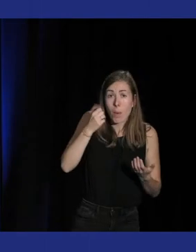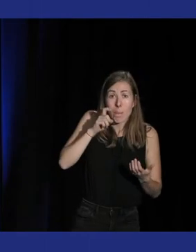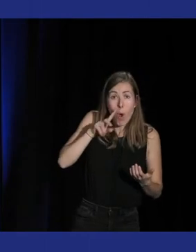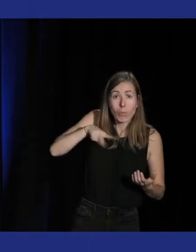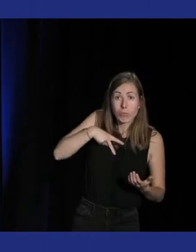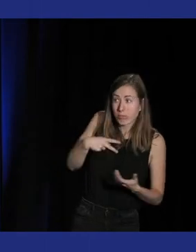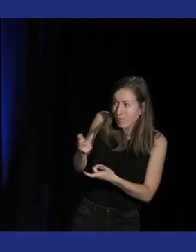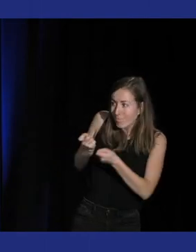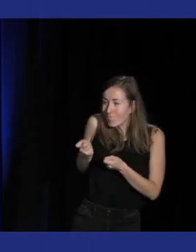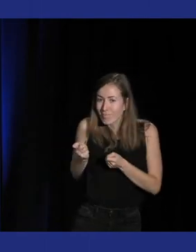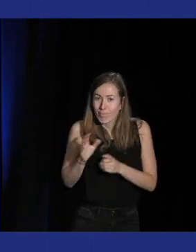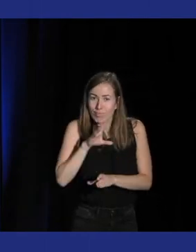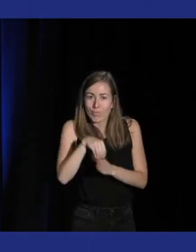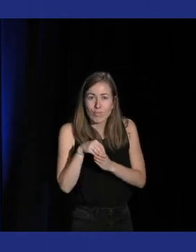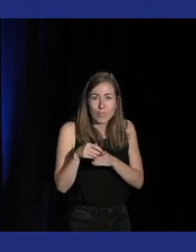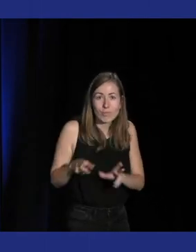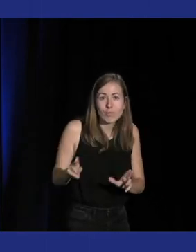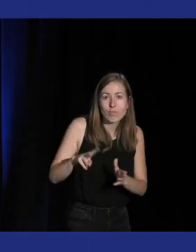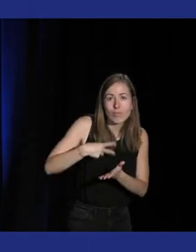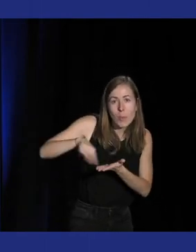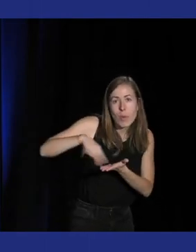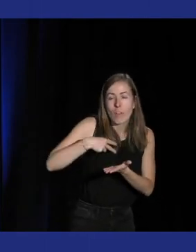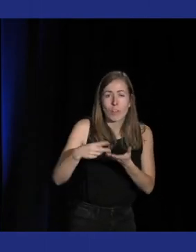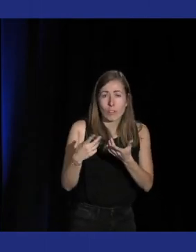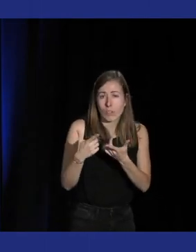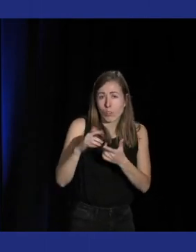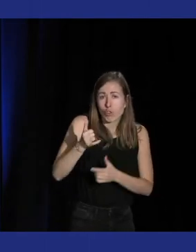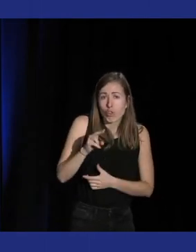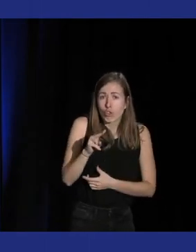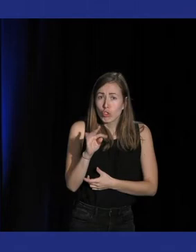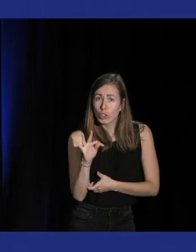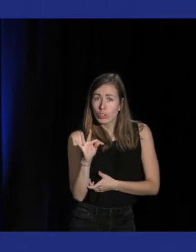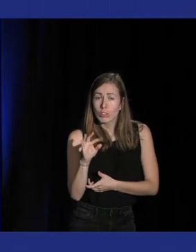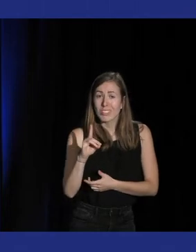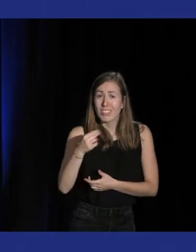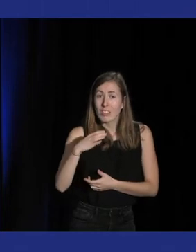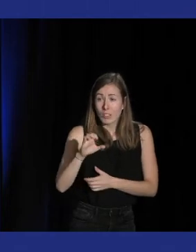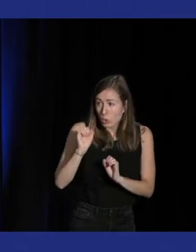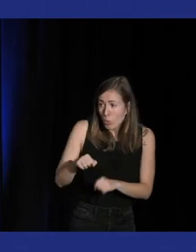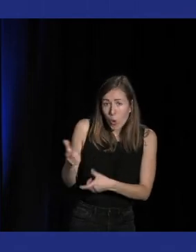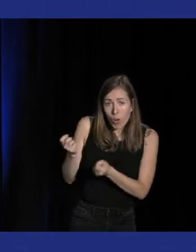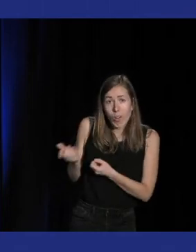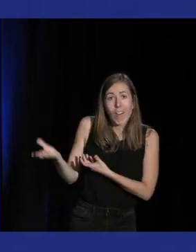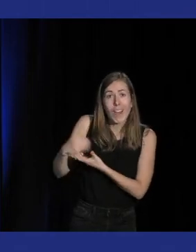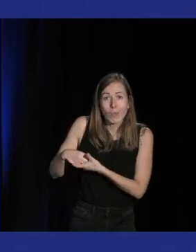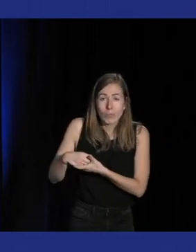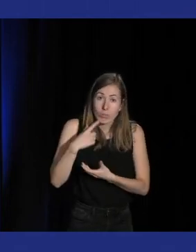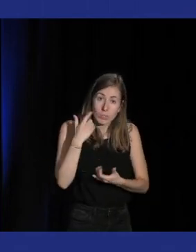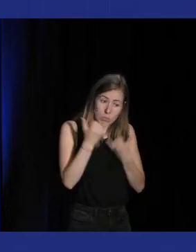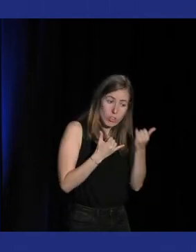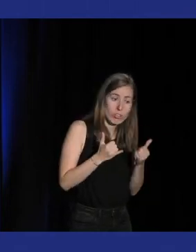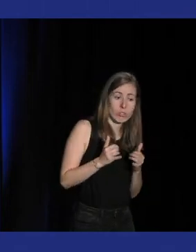parents à du Dance Dance Revolution à du Just Dance c'est beaucoup moins le cas pour des jeux qui vont mélanger